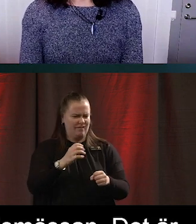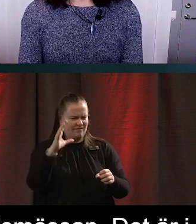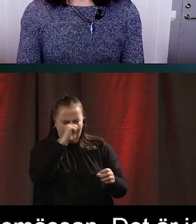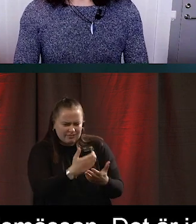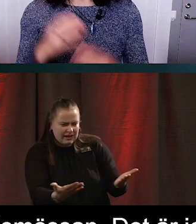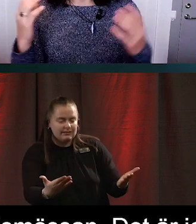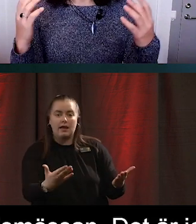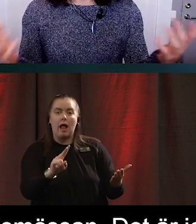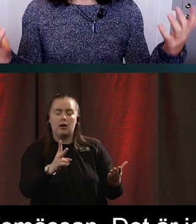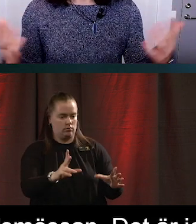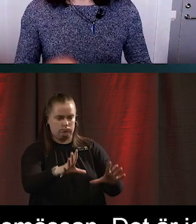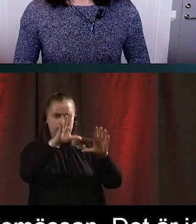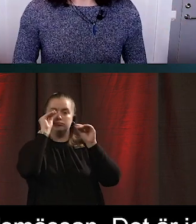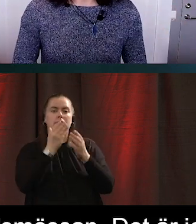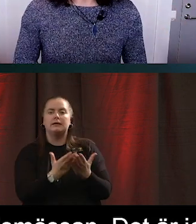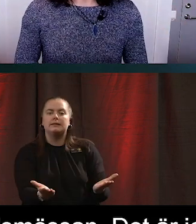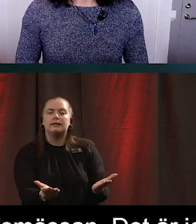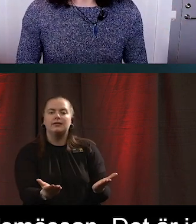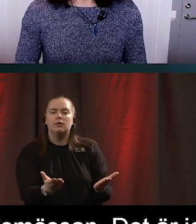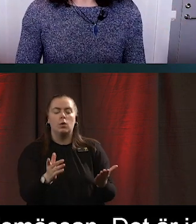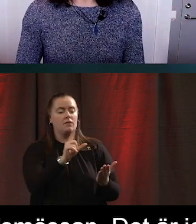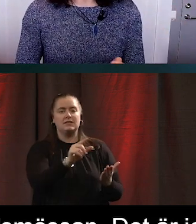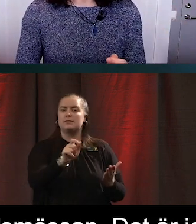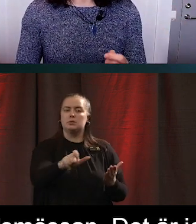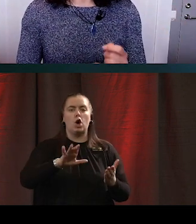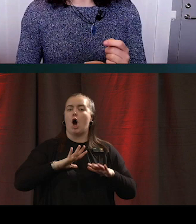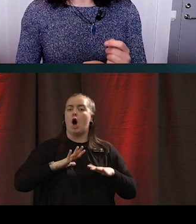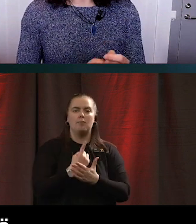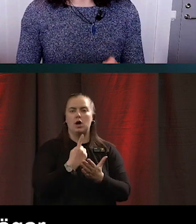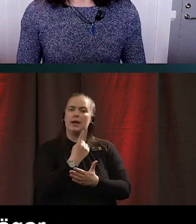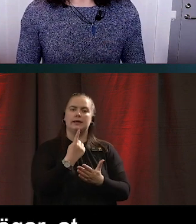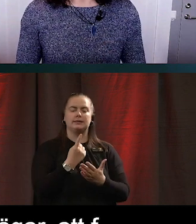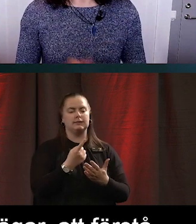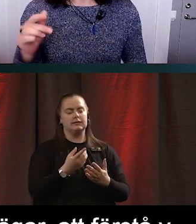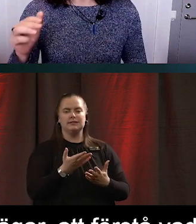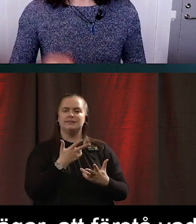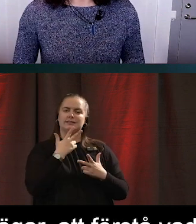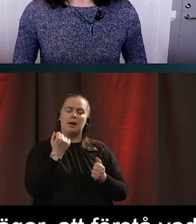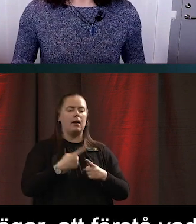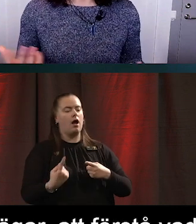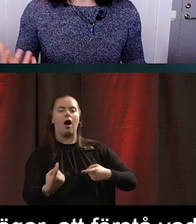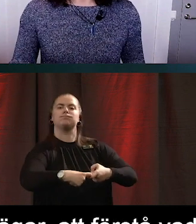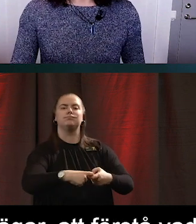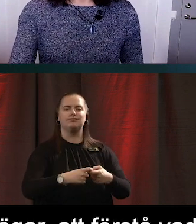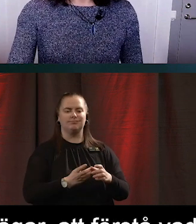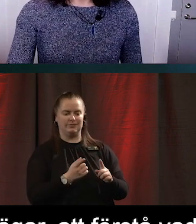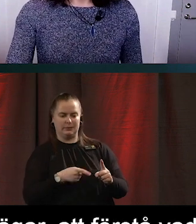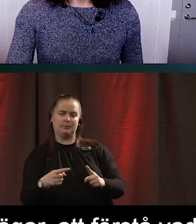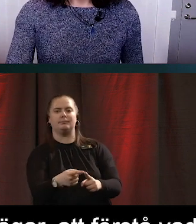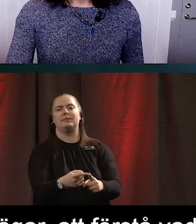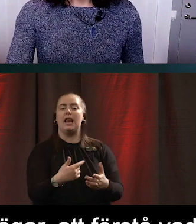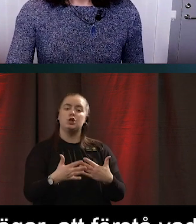vissa har inte den där möjligheten till genvägar. Att förstå vad ett kortkommando är eller att göra rätt fysiskt förståningen.